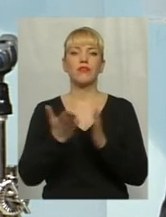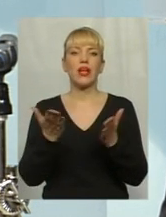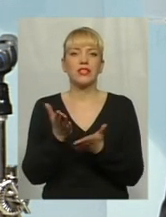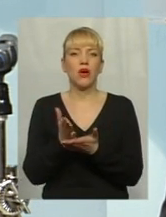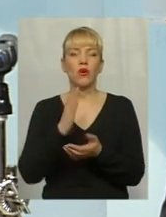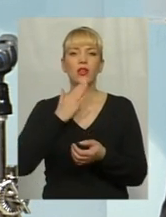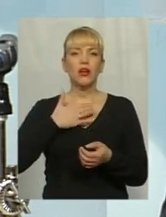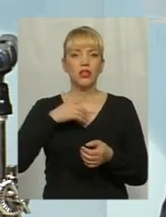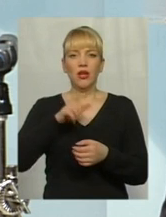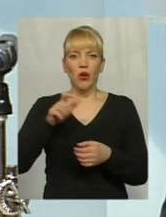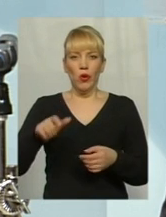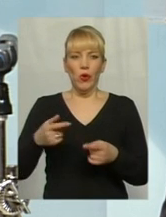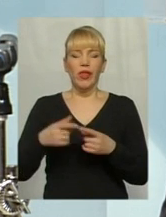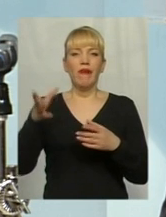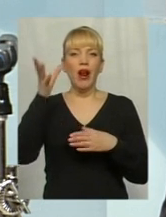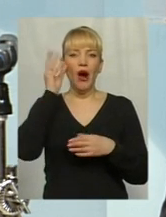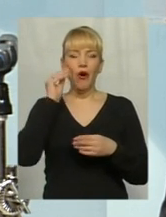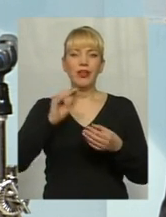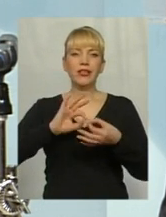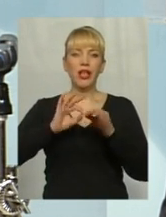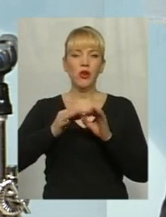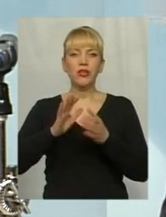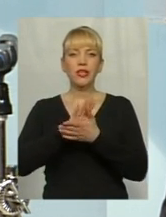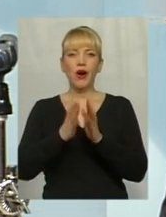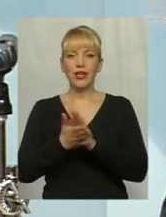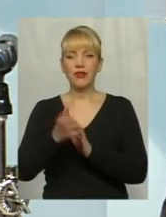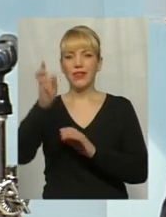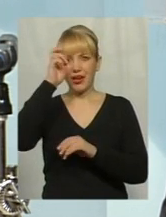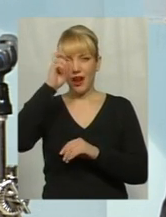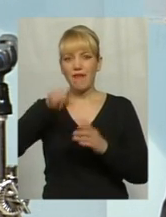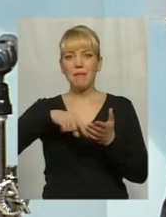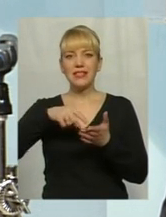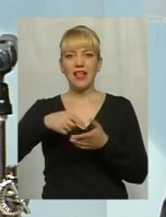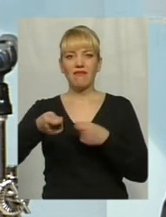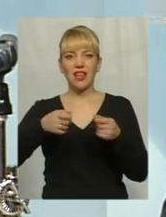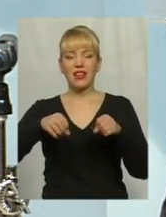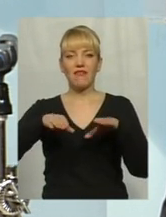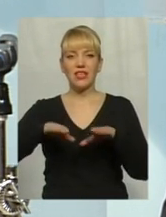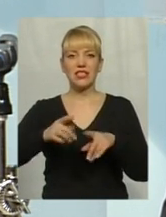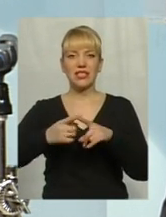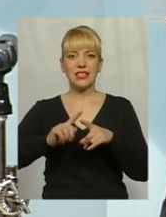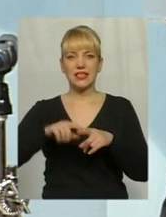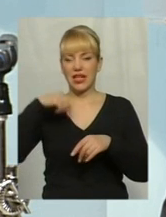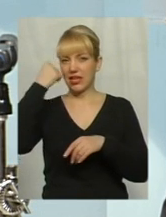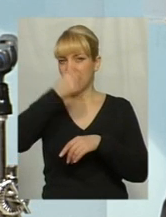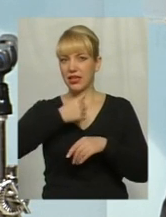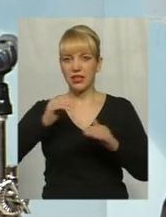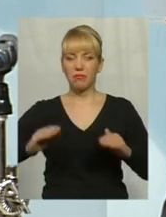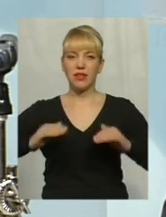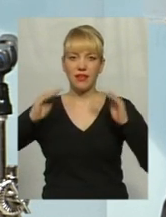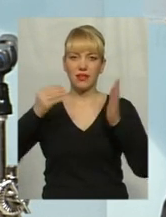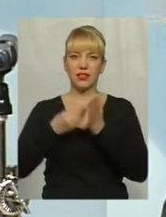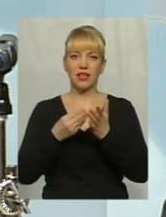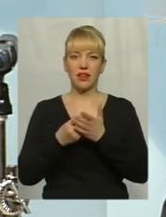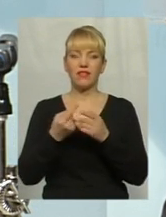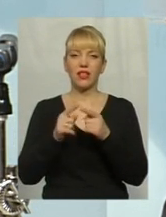враховуючи складну ситуацію в державі, міська влада вирішила цей рік підняти тариф на той